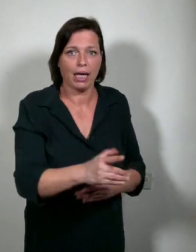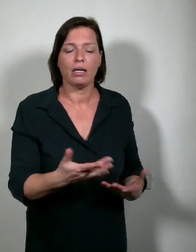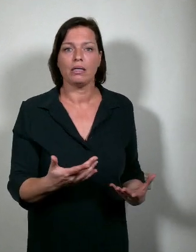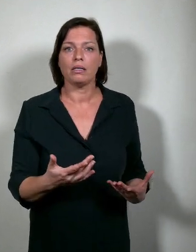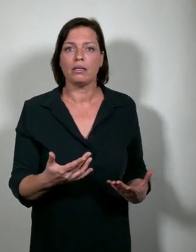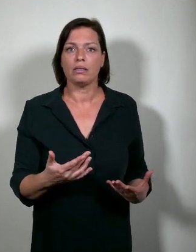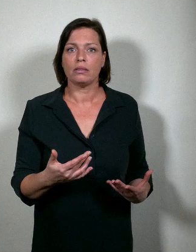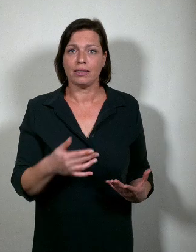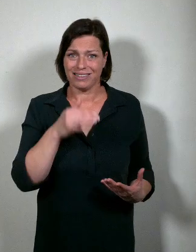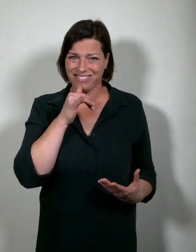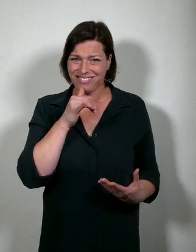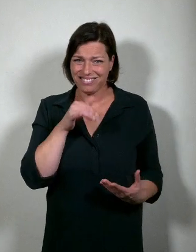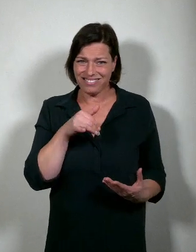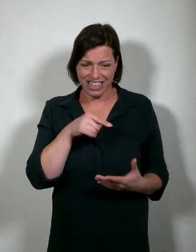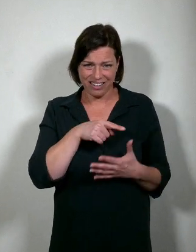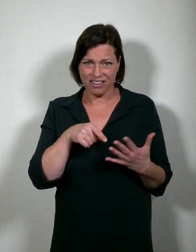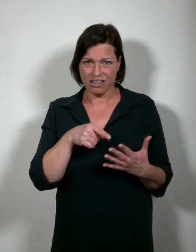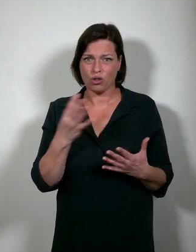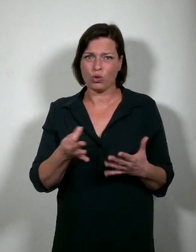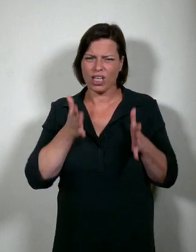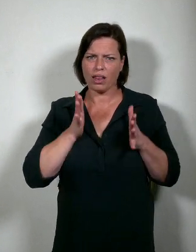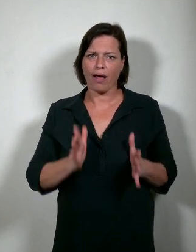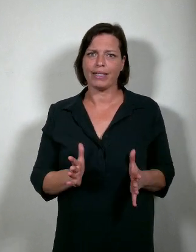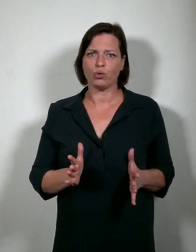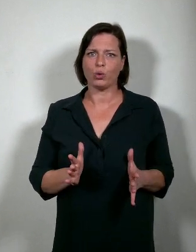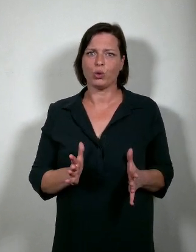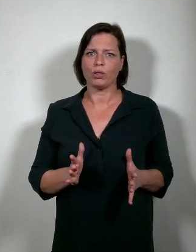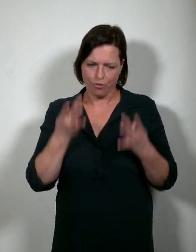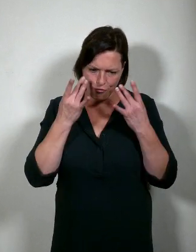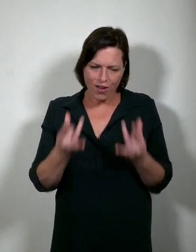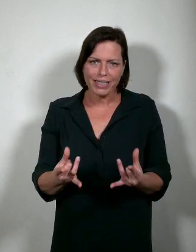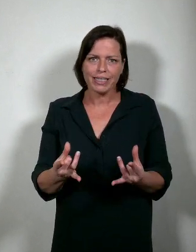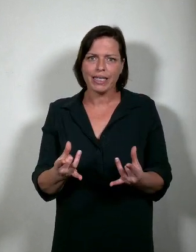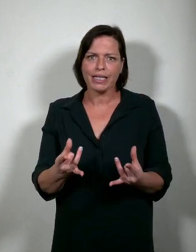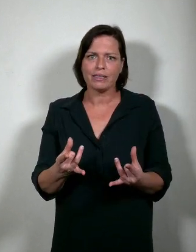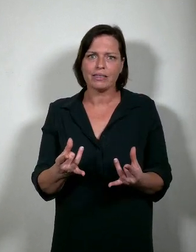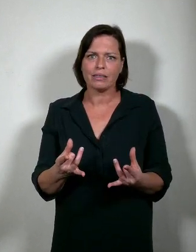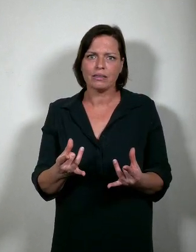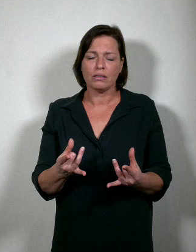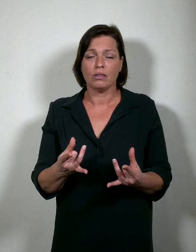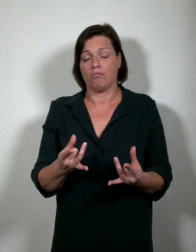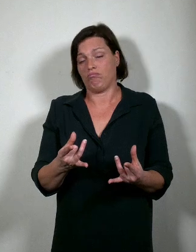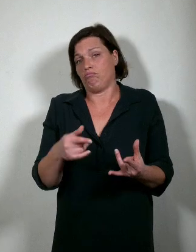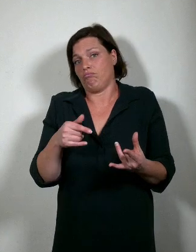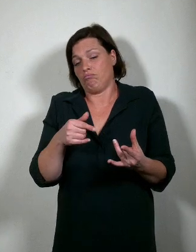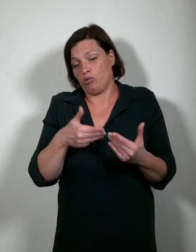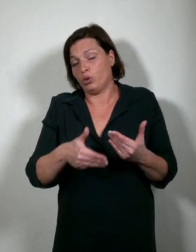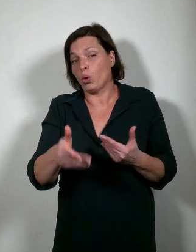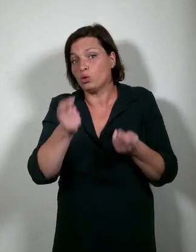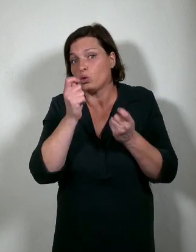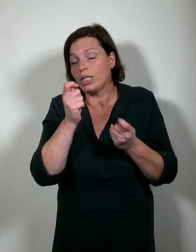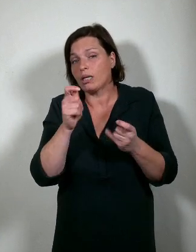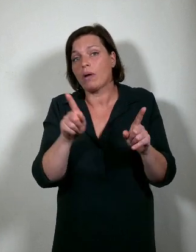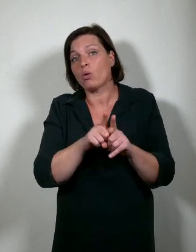dat zijn stuk voor stuk cruciale attitudes en vaardigheden. Voor jullie studieloopbaan, maar ook